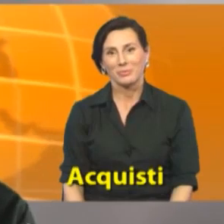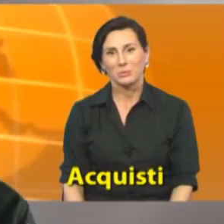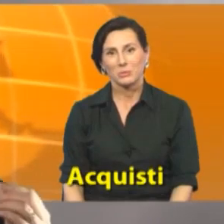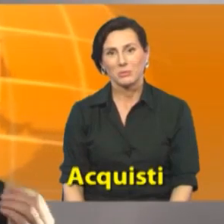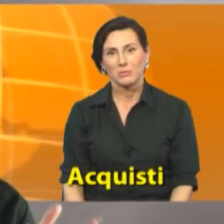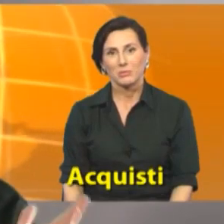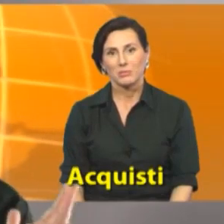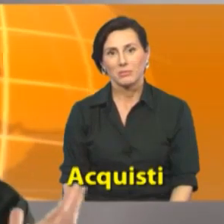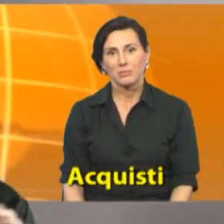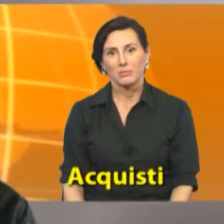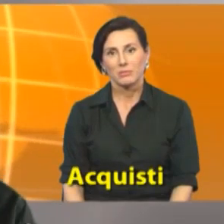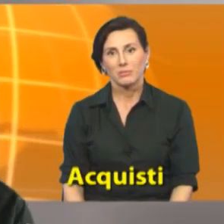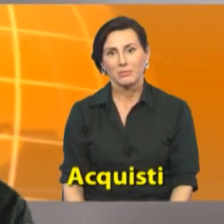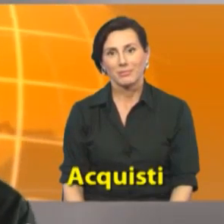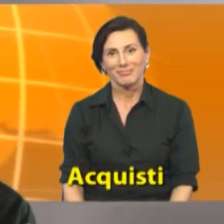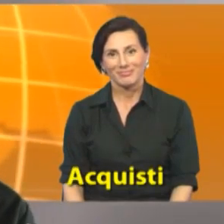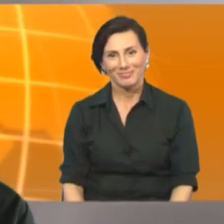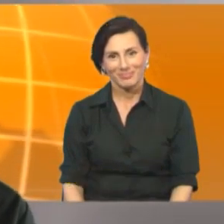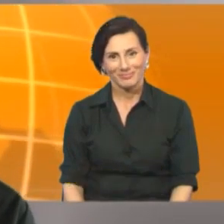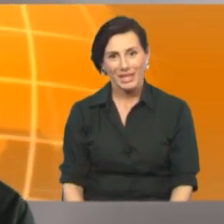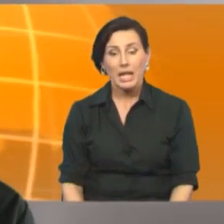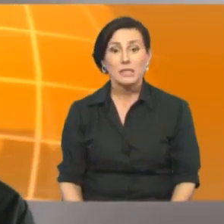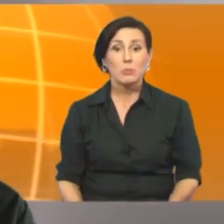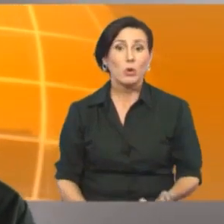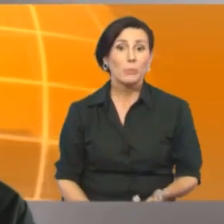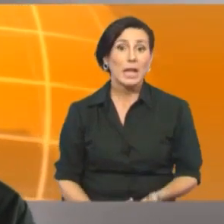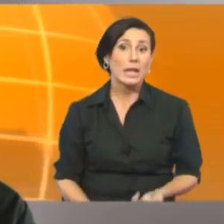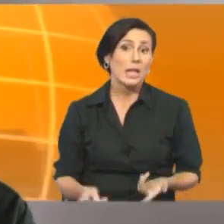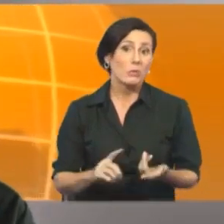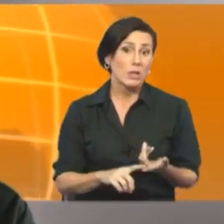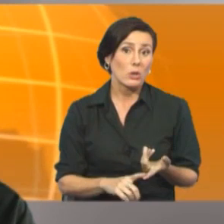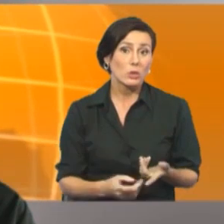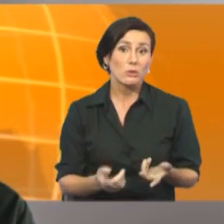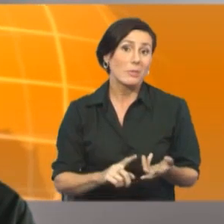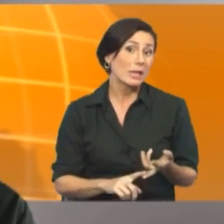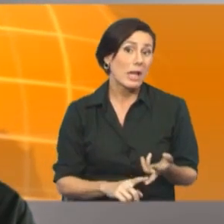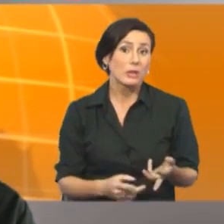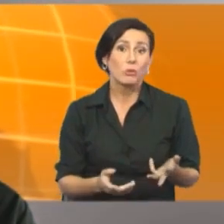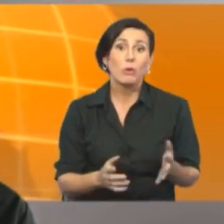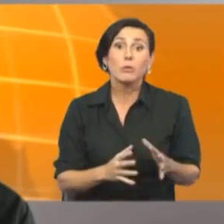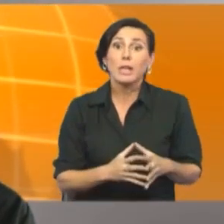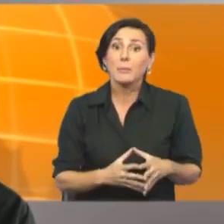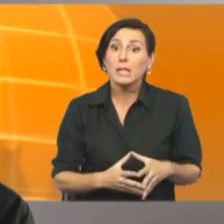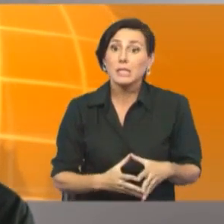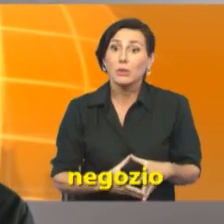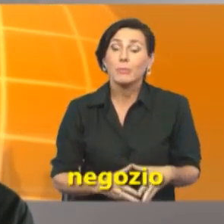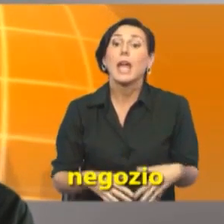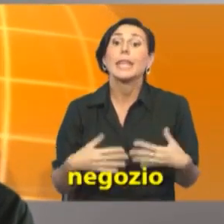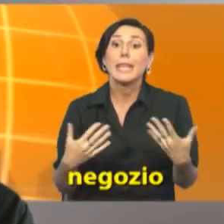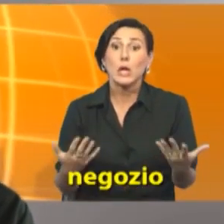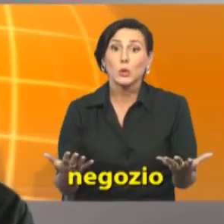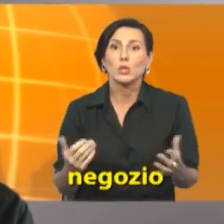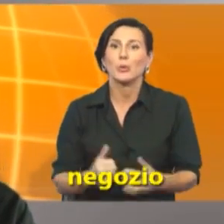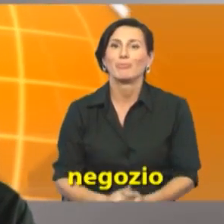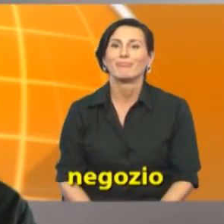shopping si può comprare in un negozio al mercato o in un grande magazzino